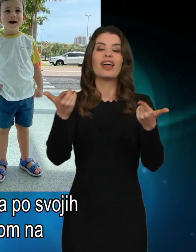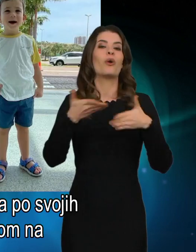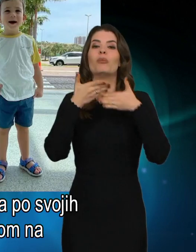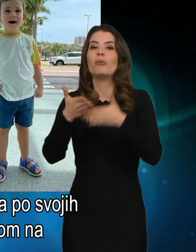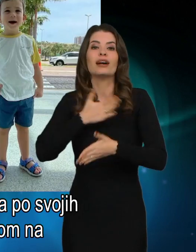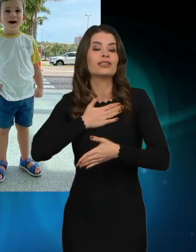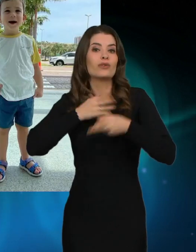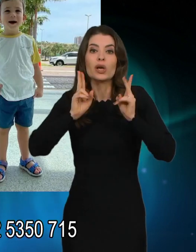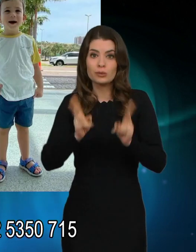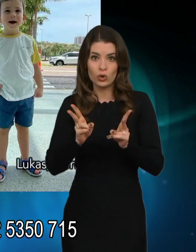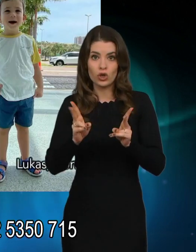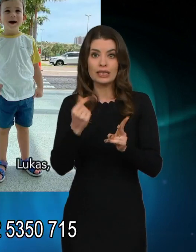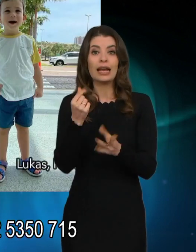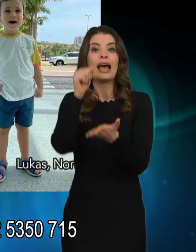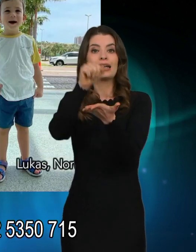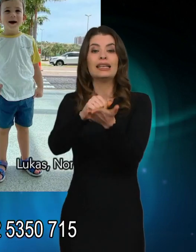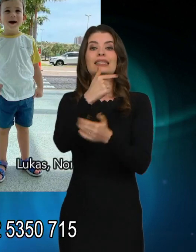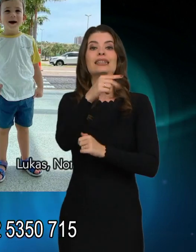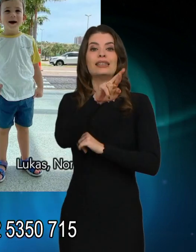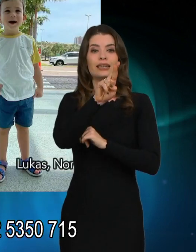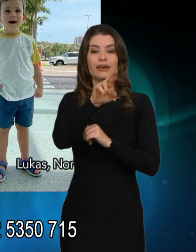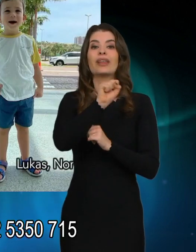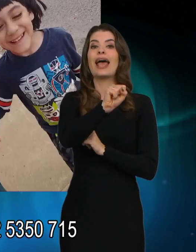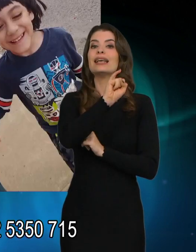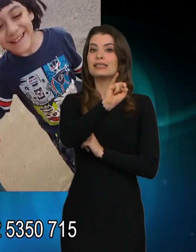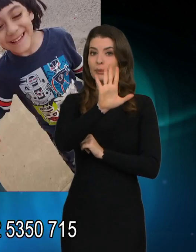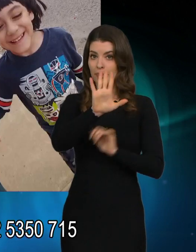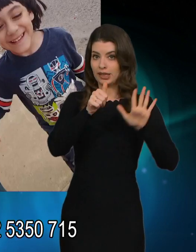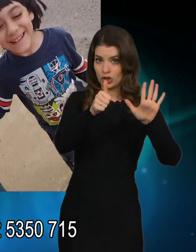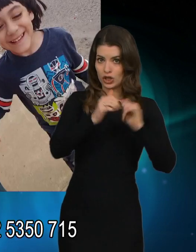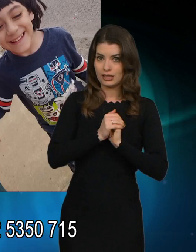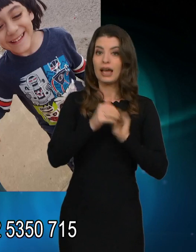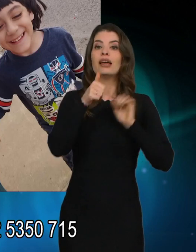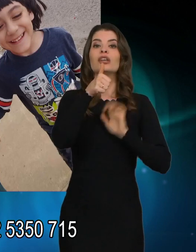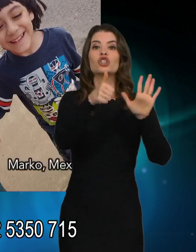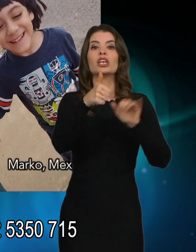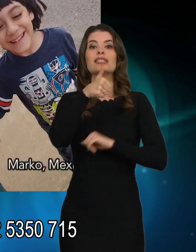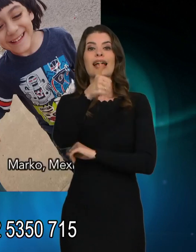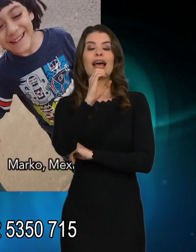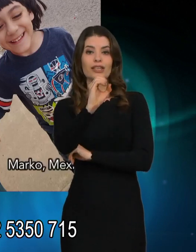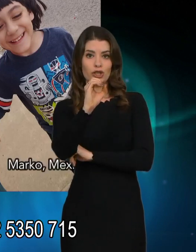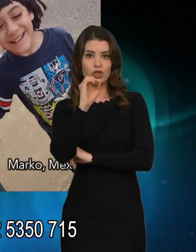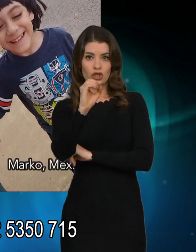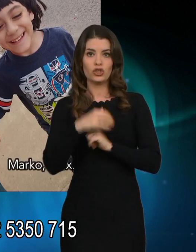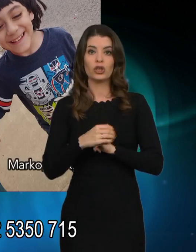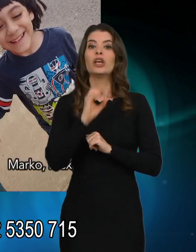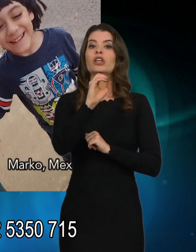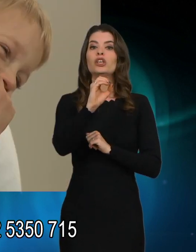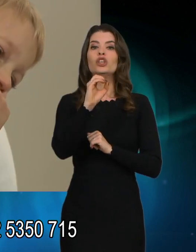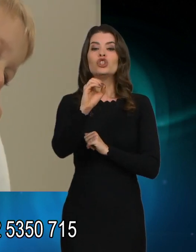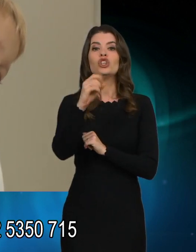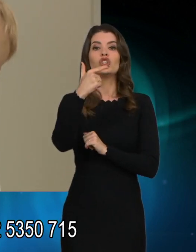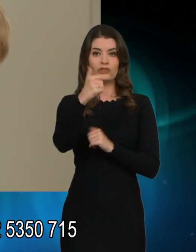svojih močeh z nakazilom na trr SI56-6100-00-00-2